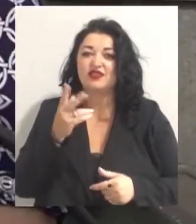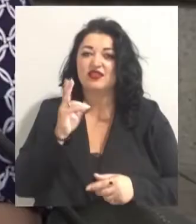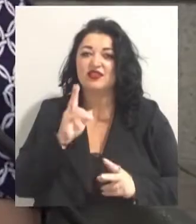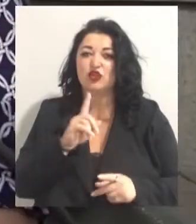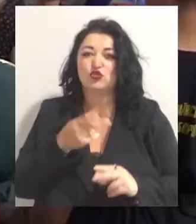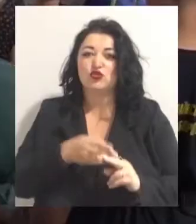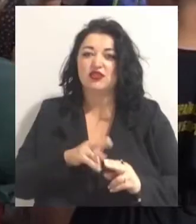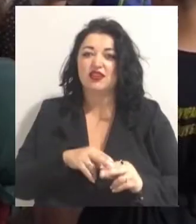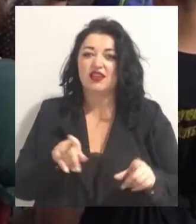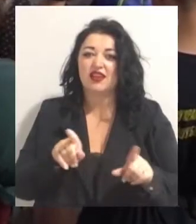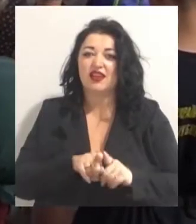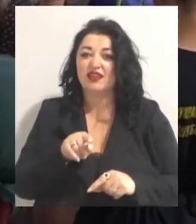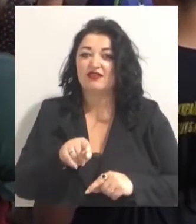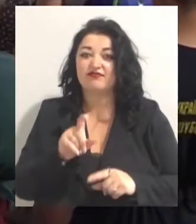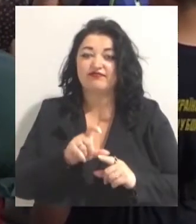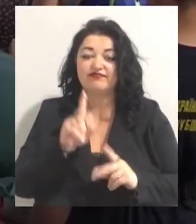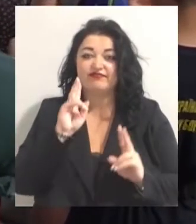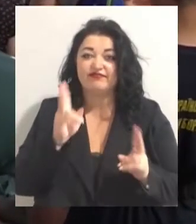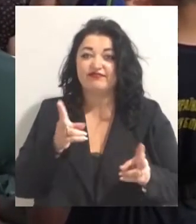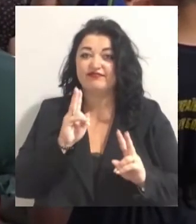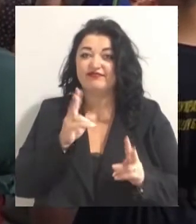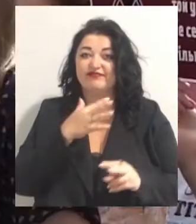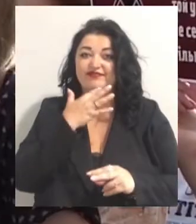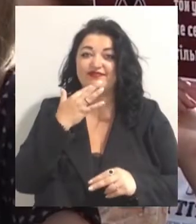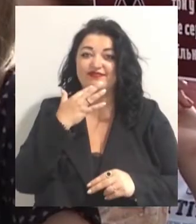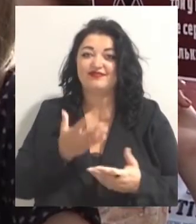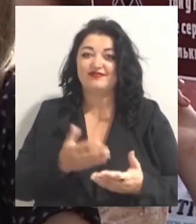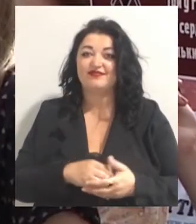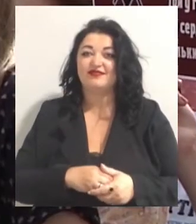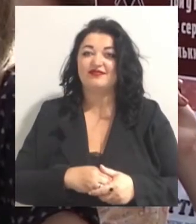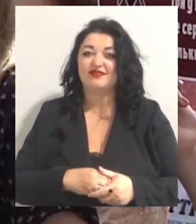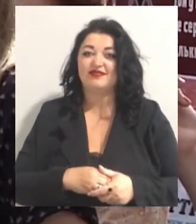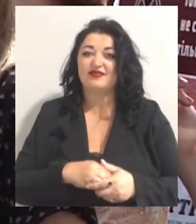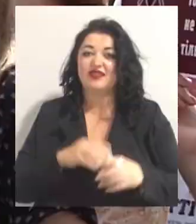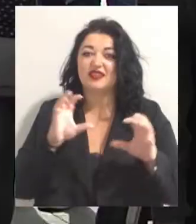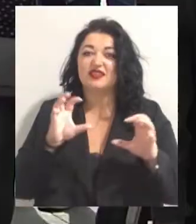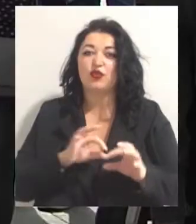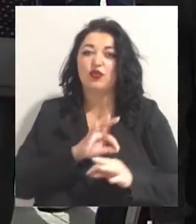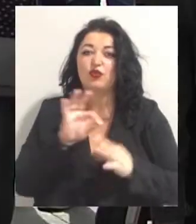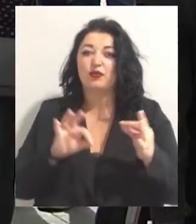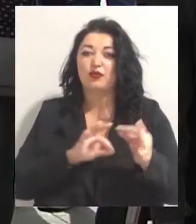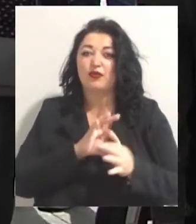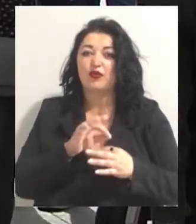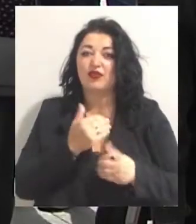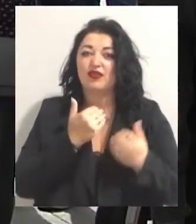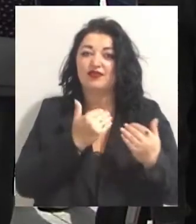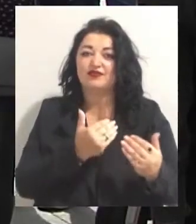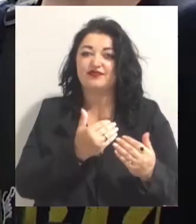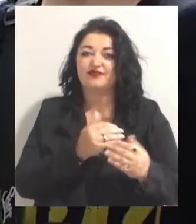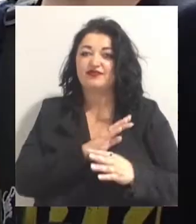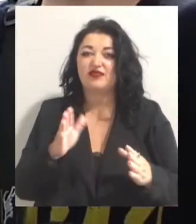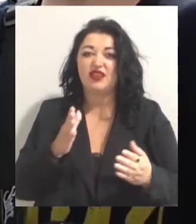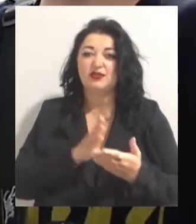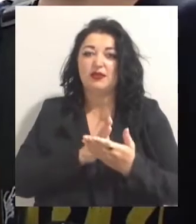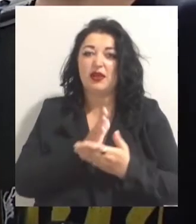не знаю, що це таке. На думку політолога Олександра Шевчука, законопроект нардепа Максима Божанського не спрямований на захист